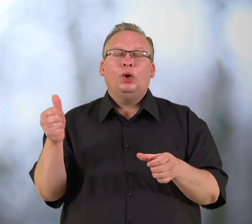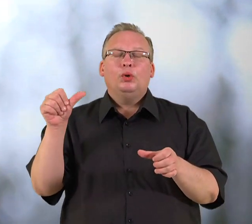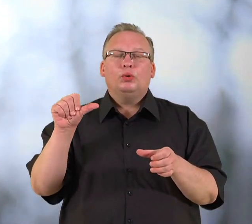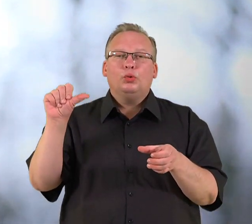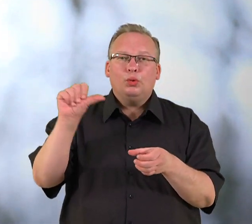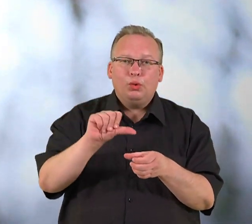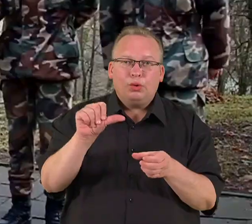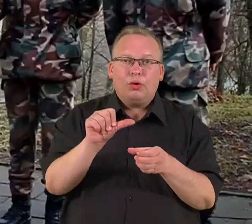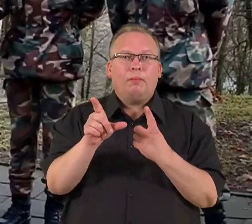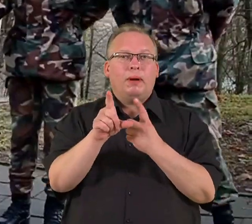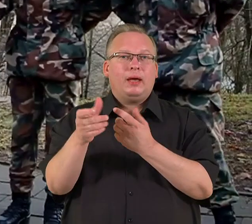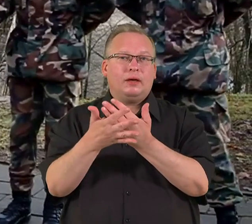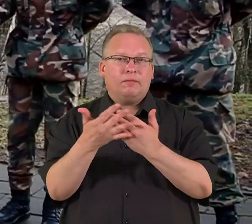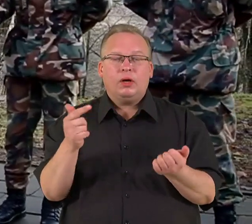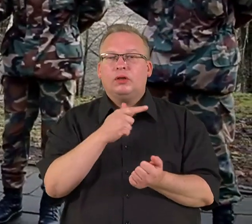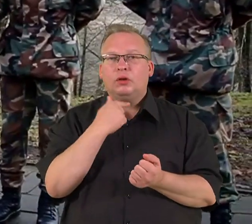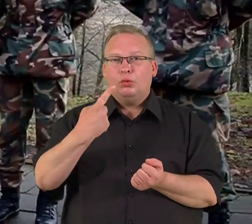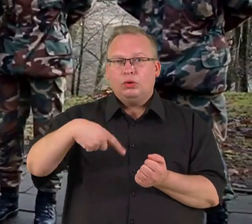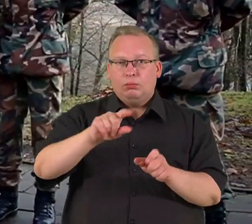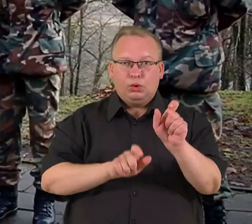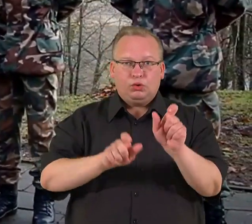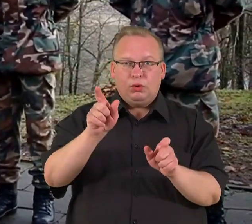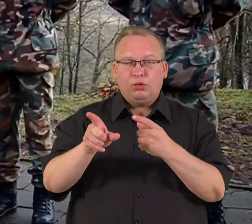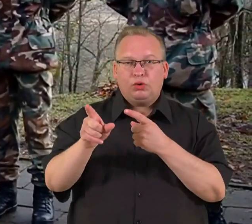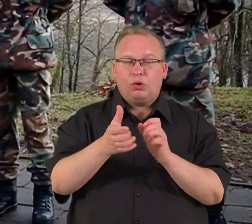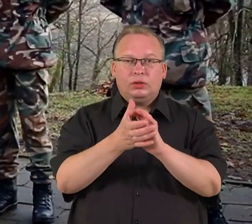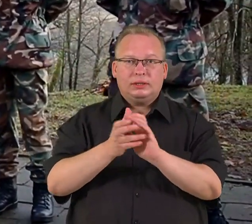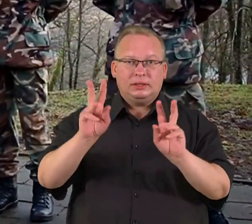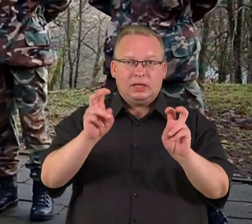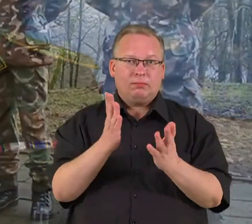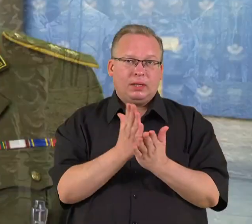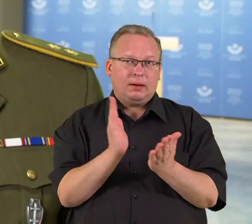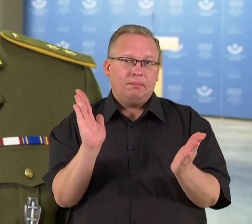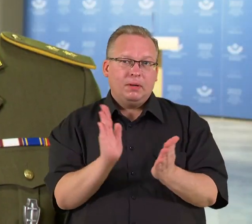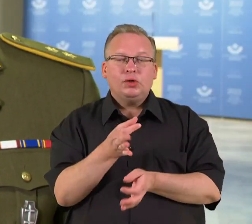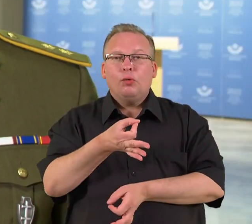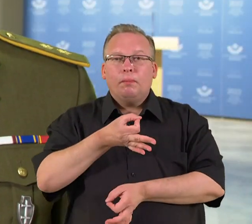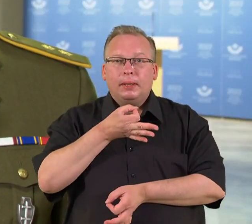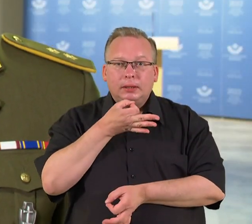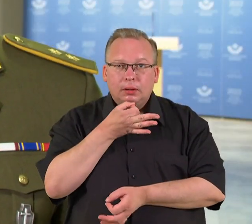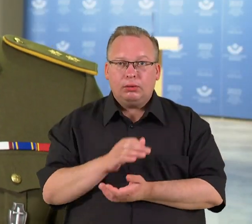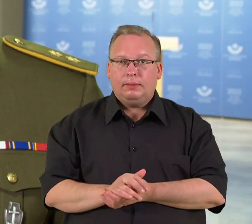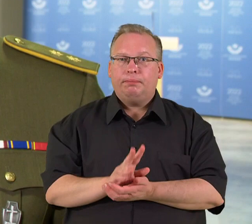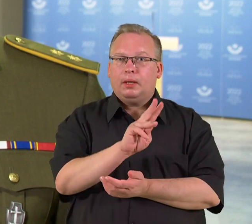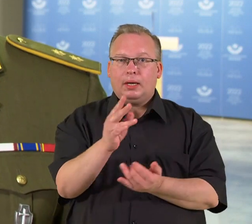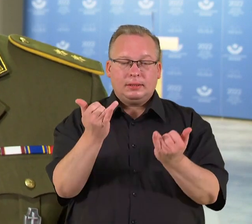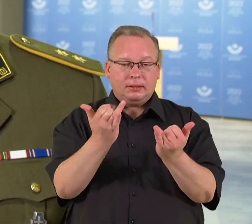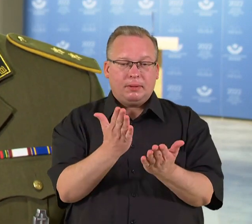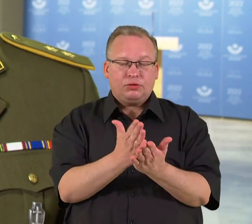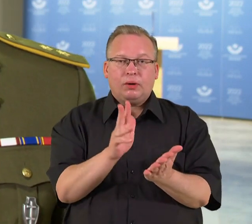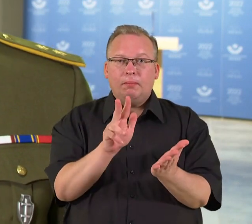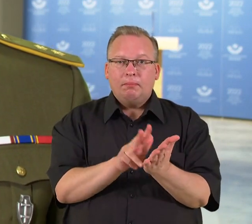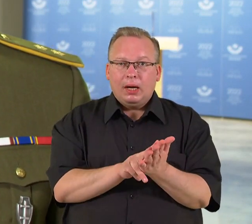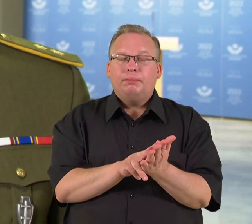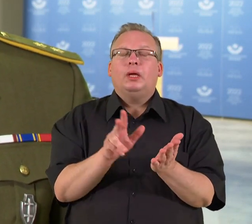ginklo ir taip toliau, daugeliu žmonių Šauliu Sąjunga tampa mažiau patraukli. Tai dabar tai, kas yra patvirtinta, ir